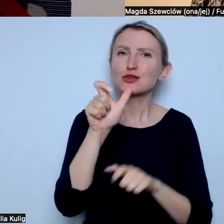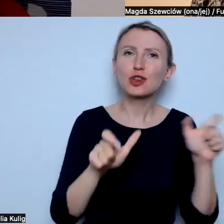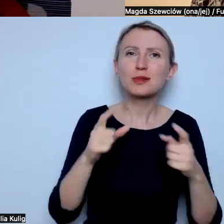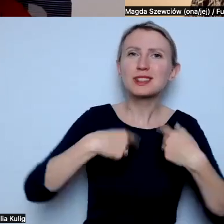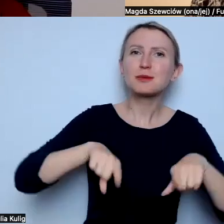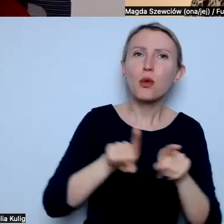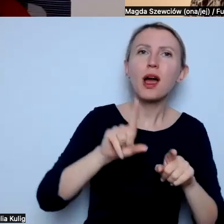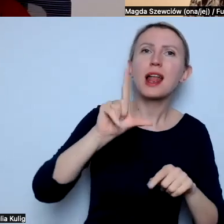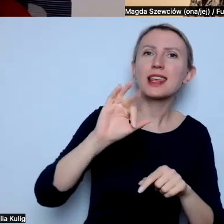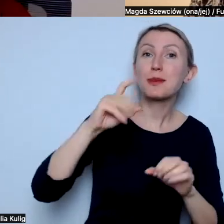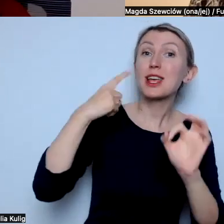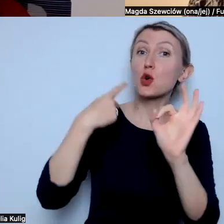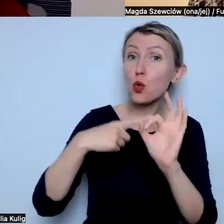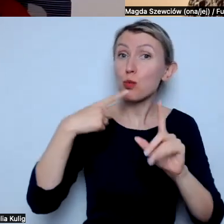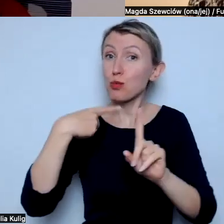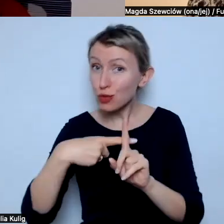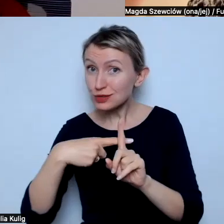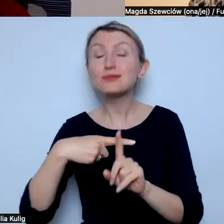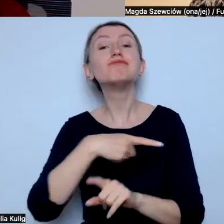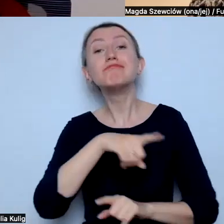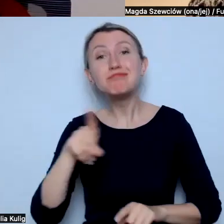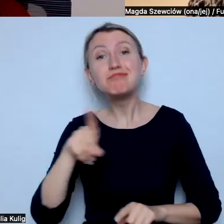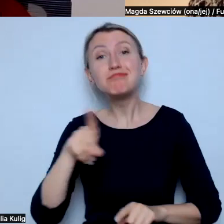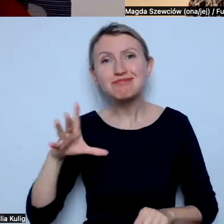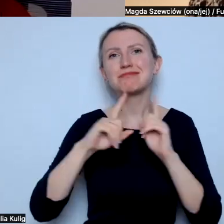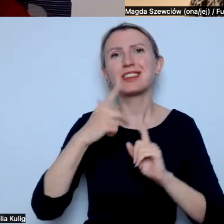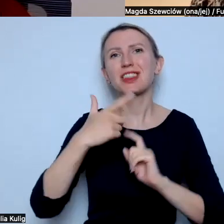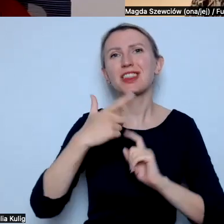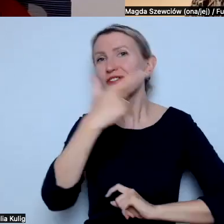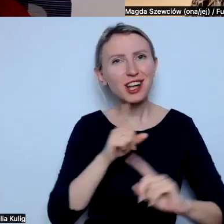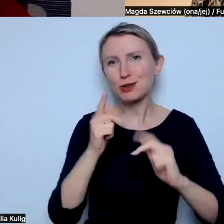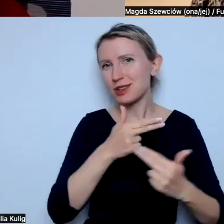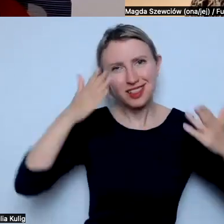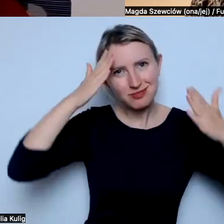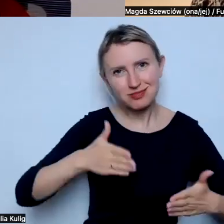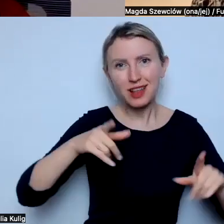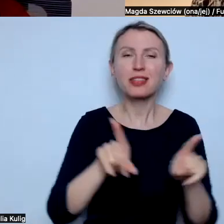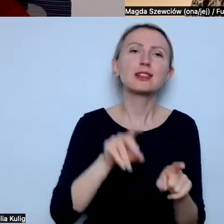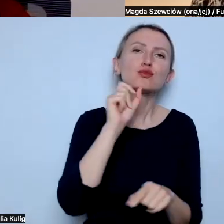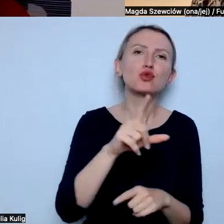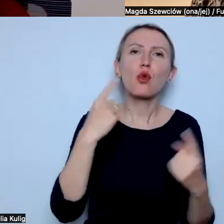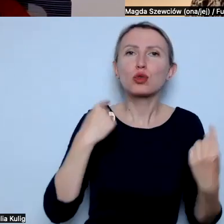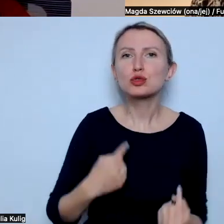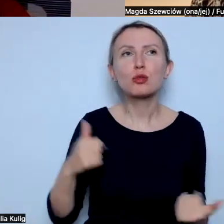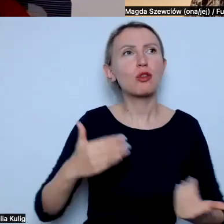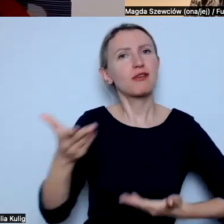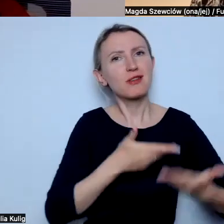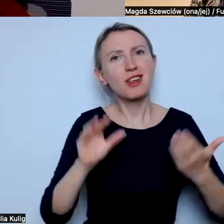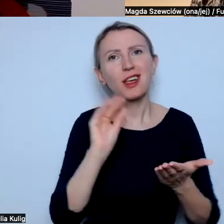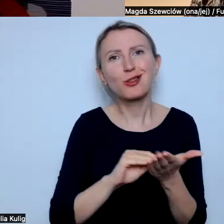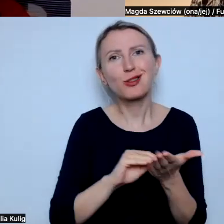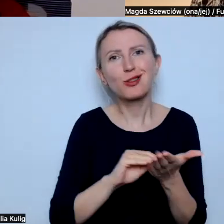LGBTQ+. Bo tam właśnie o tym rozmawiamy przez dwa dni. I też są osoby, które po prostu mogą się dzielić swoimi doświadczeniami.